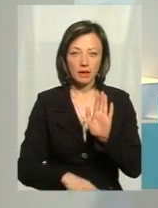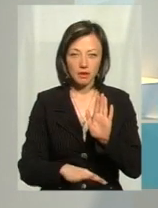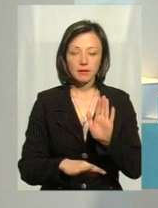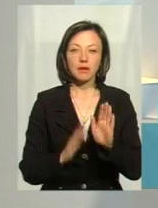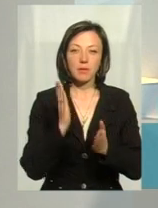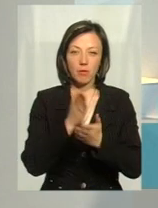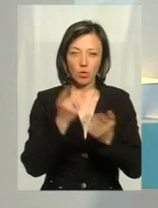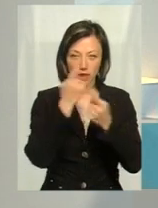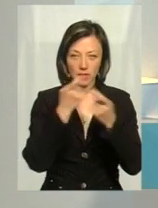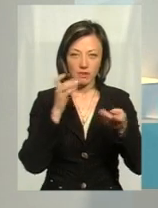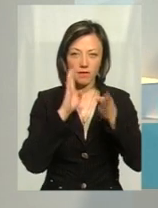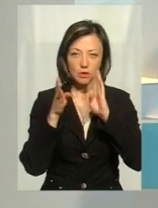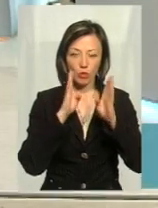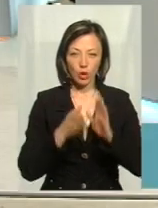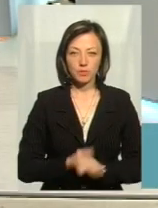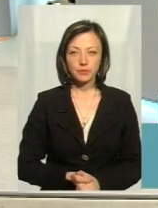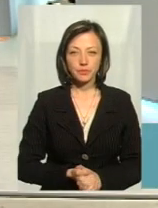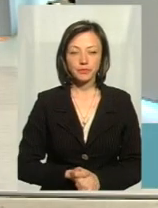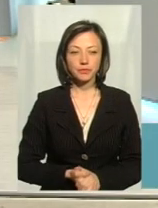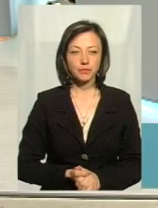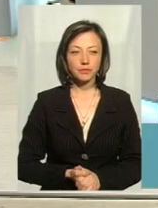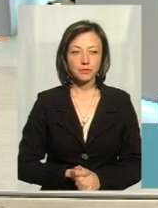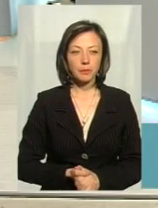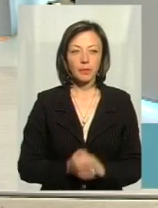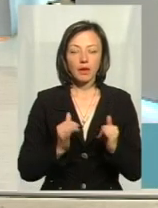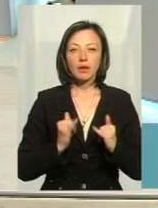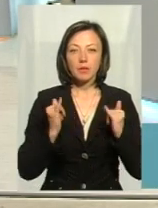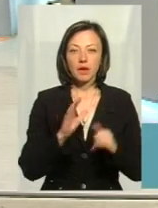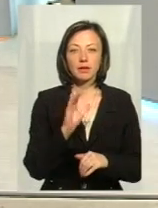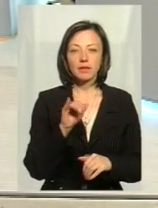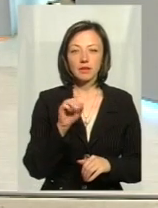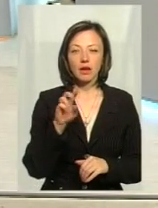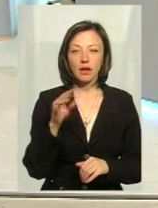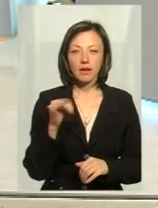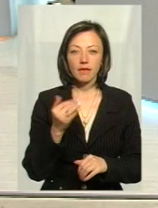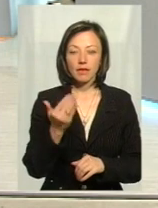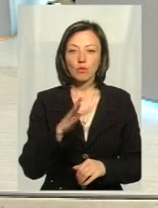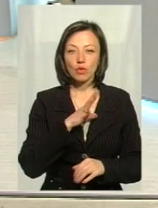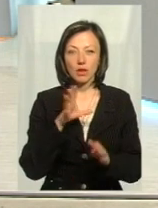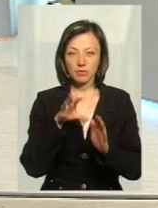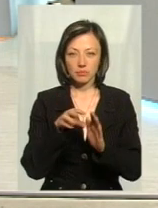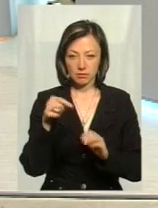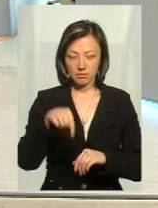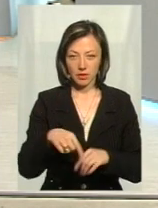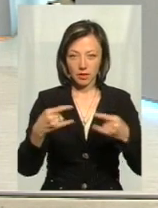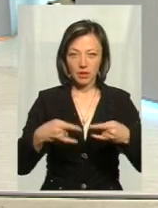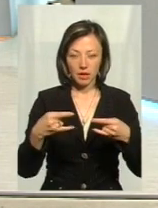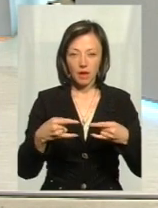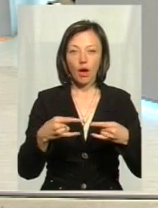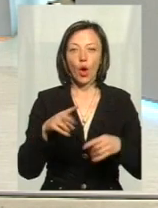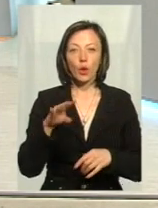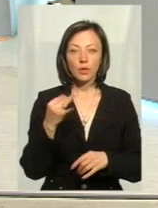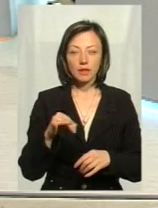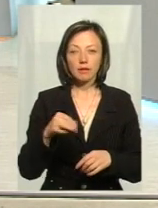прямою трансляцією у Фейсбук. Пане Віталіо, ви були у темі дня у лютому. Тоді наголосили, що